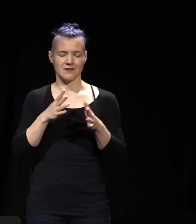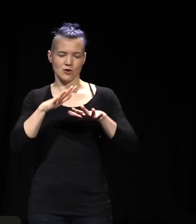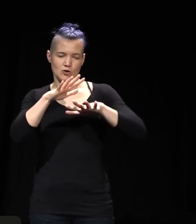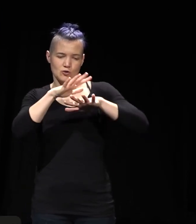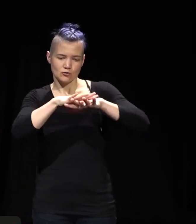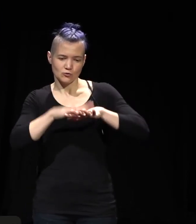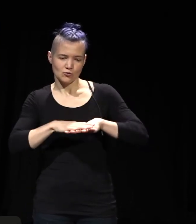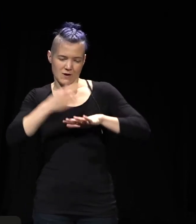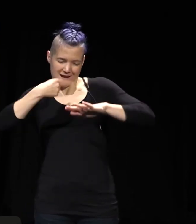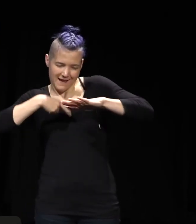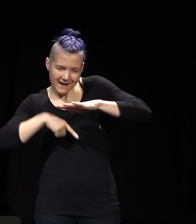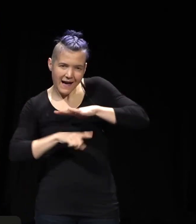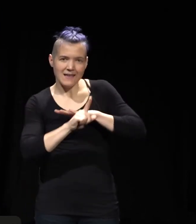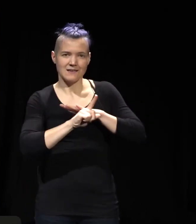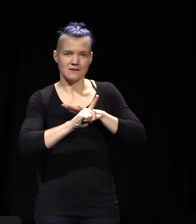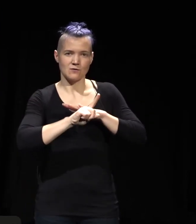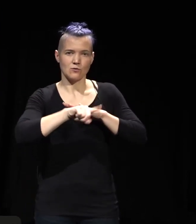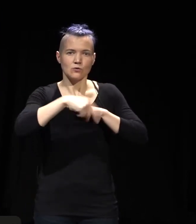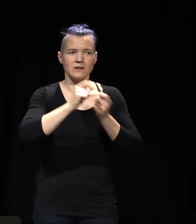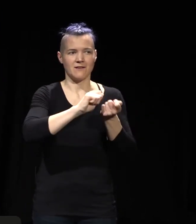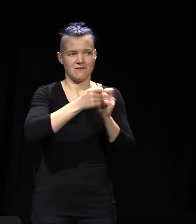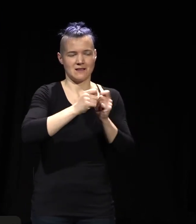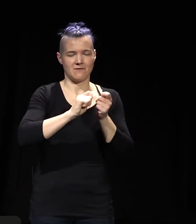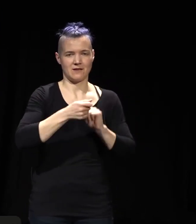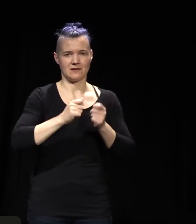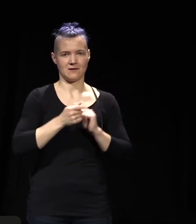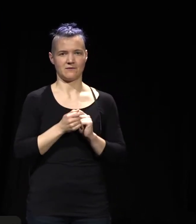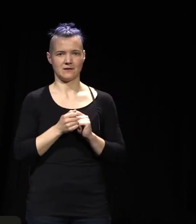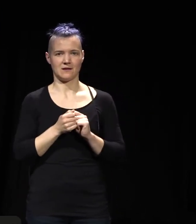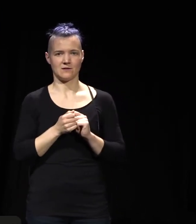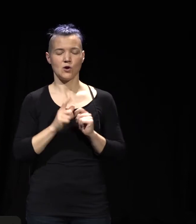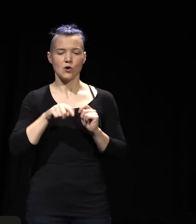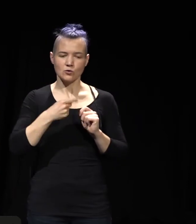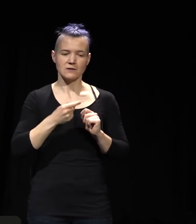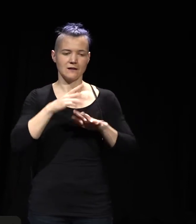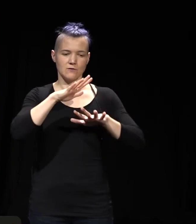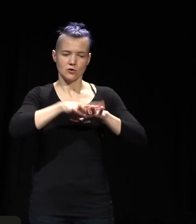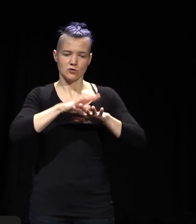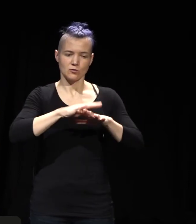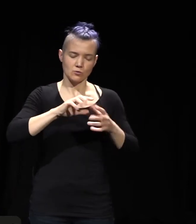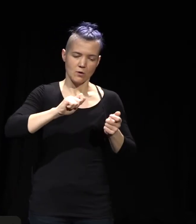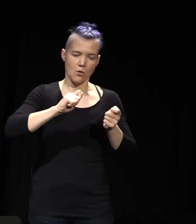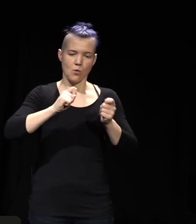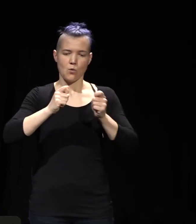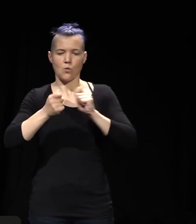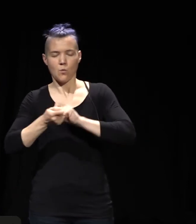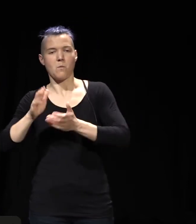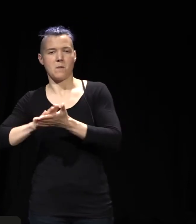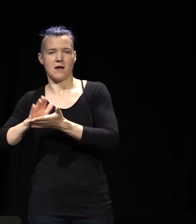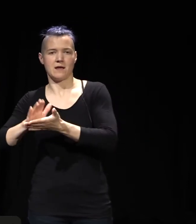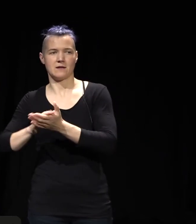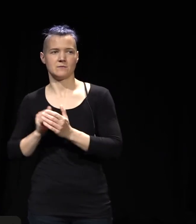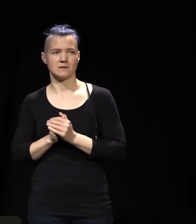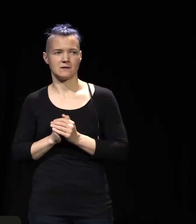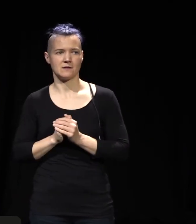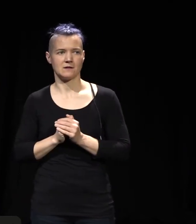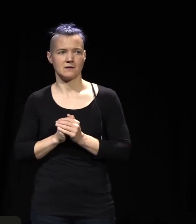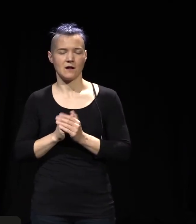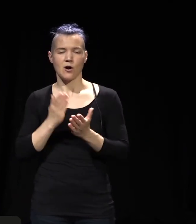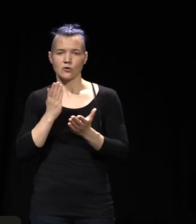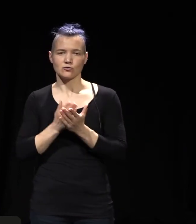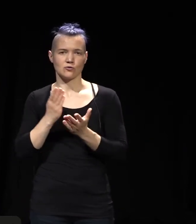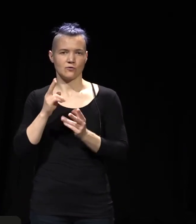zu ändern, um auch nachhaltig andere Strukturen zu schaffen. Weil die Erfahrung war auch in den Zusammenarbeiten vom Hora mit bestehenden